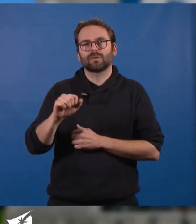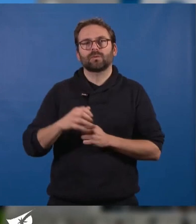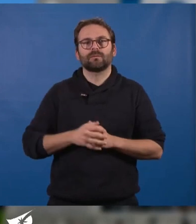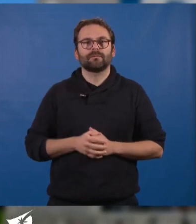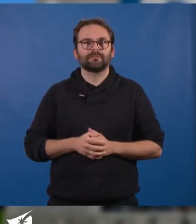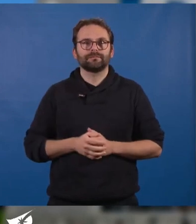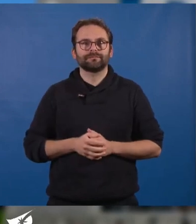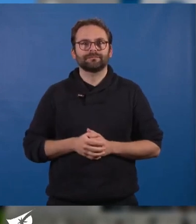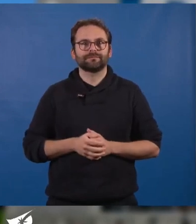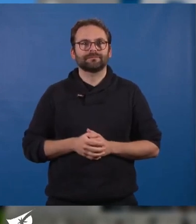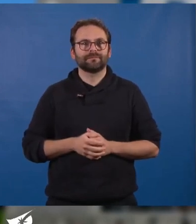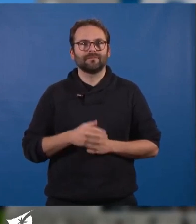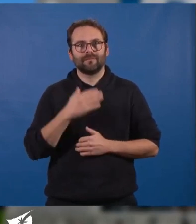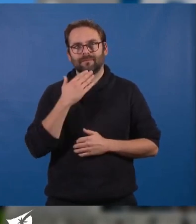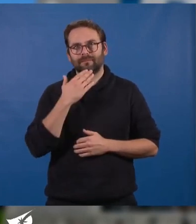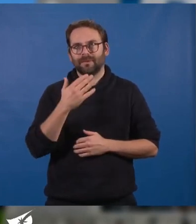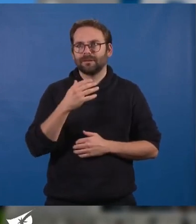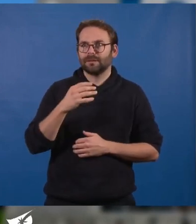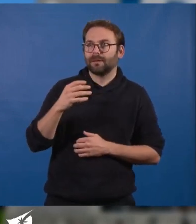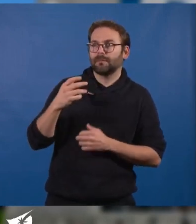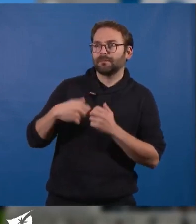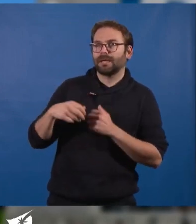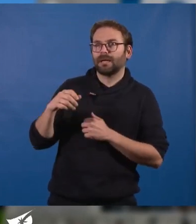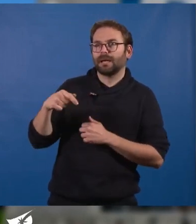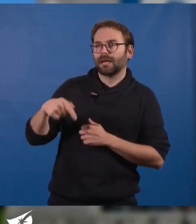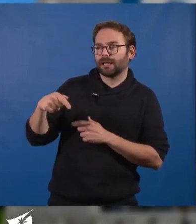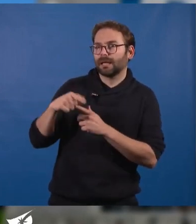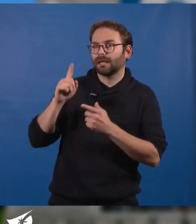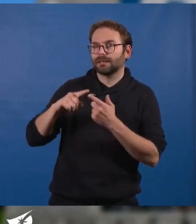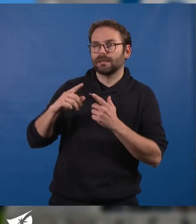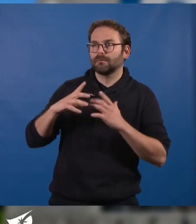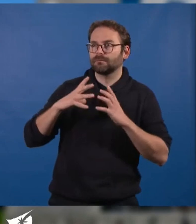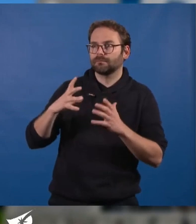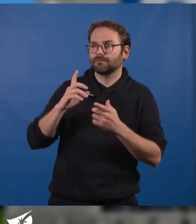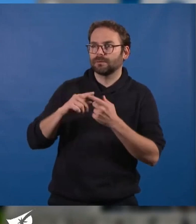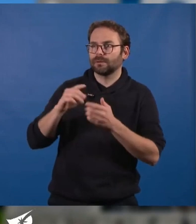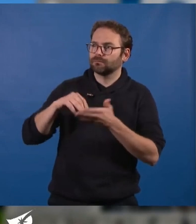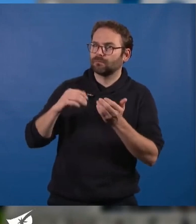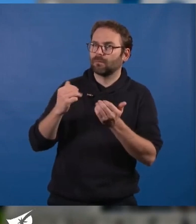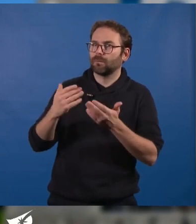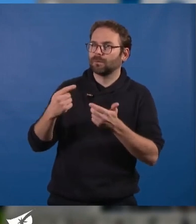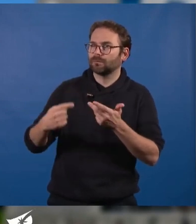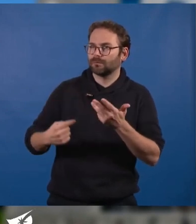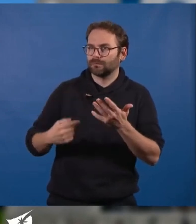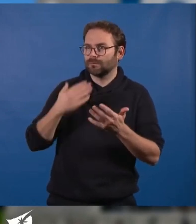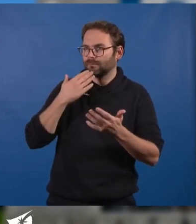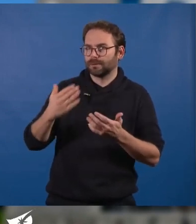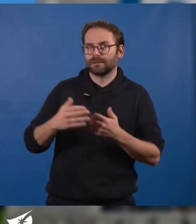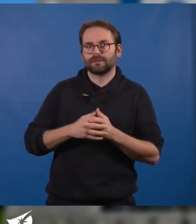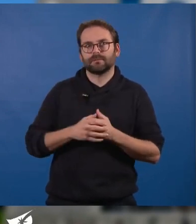Merci, je veux avant tout remercier Pierre Kenéa pour l'ambition de son propos et des propositions qui nous sont faites. C'est